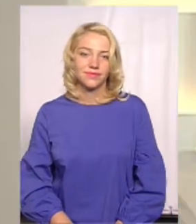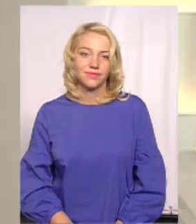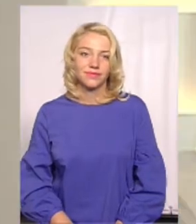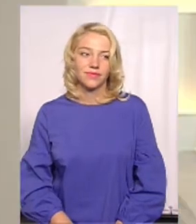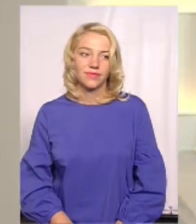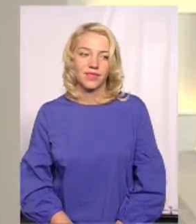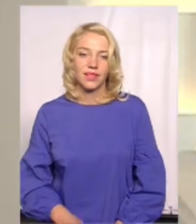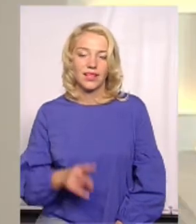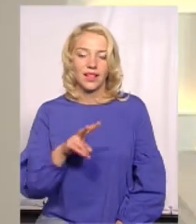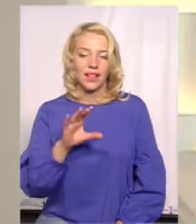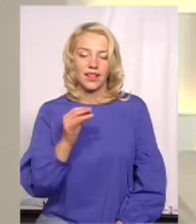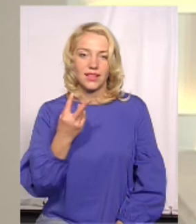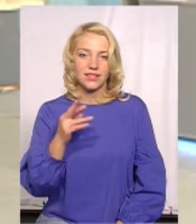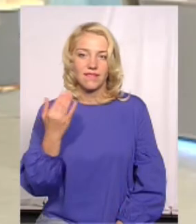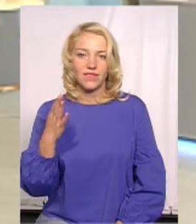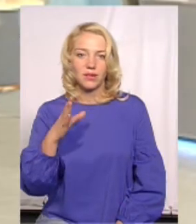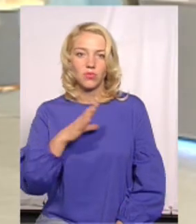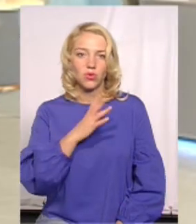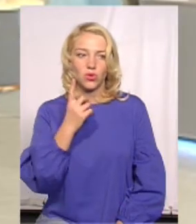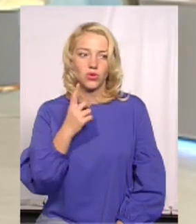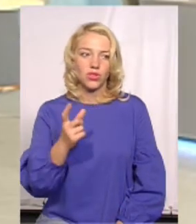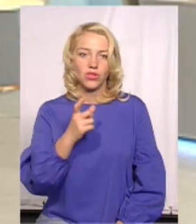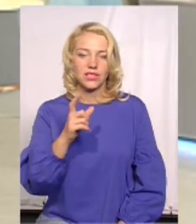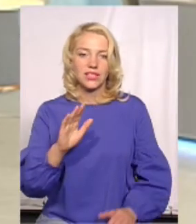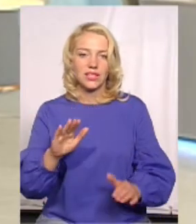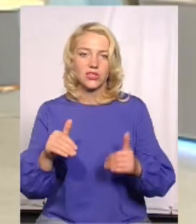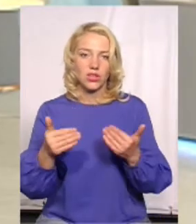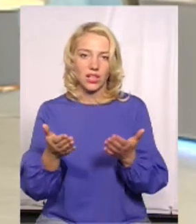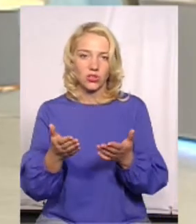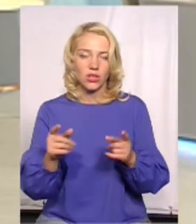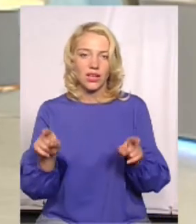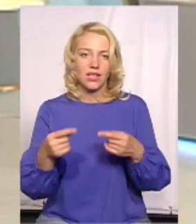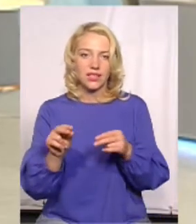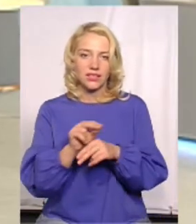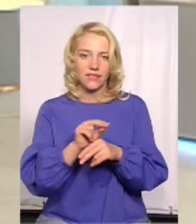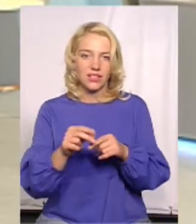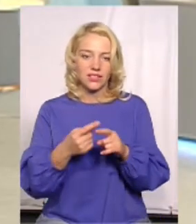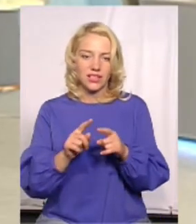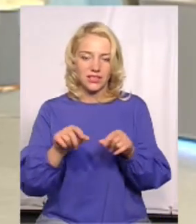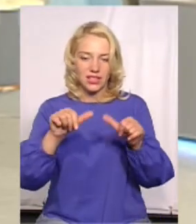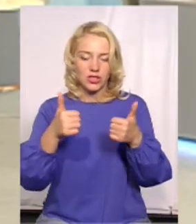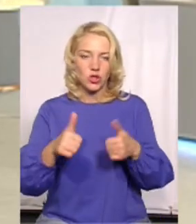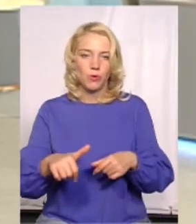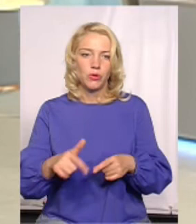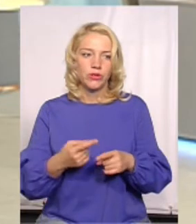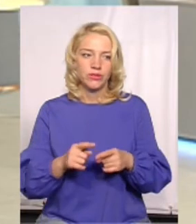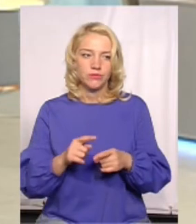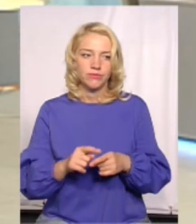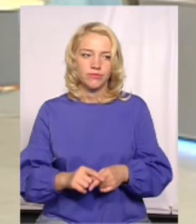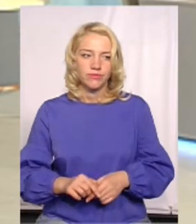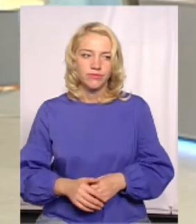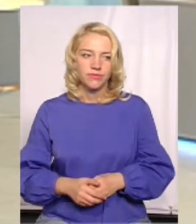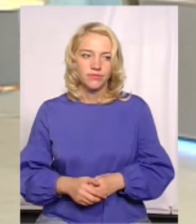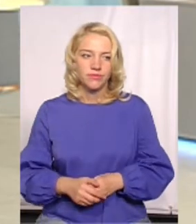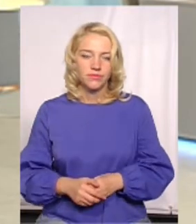Пані Леся, ви ж якраз були однією із ініціаторок реставрації цих скульптур. Як виникла така необхідність?